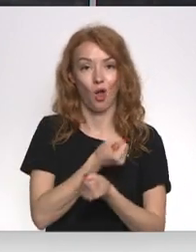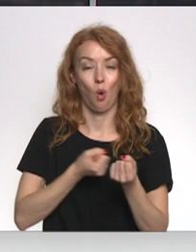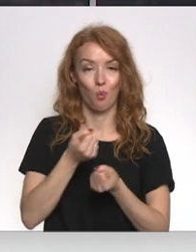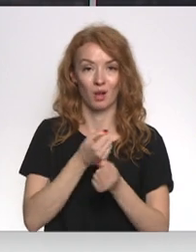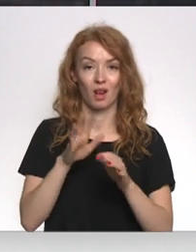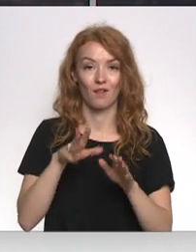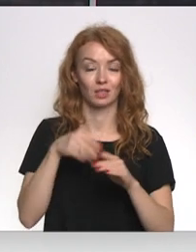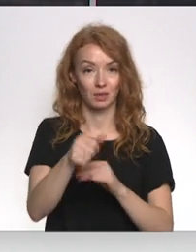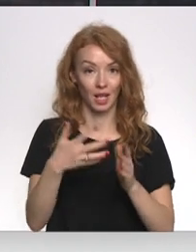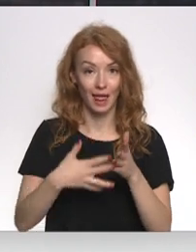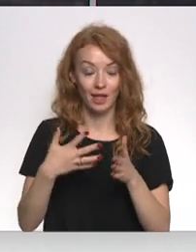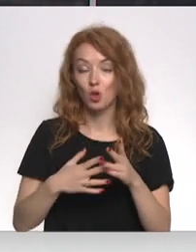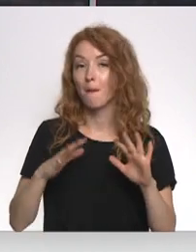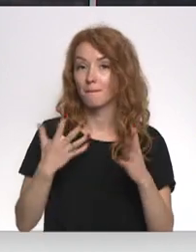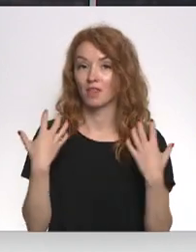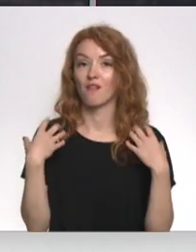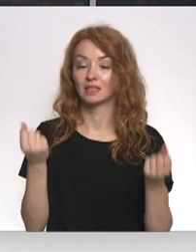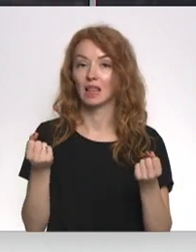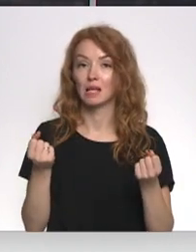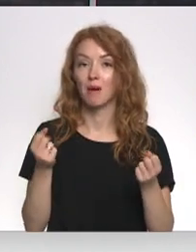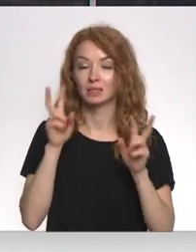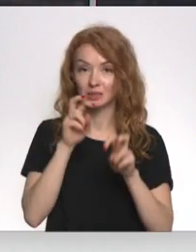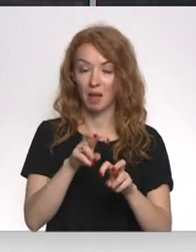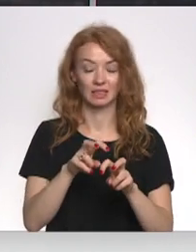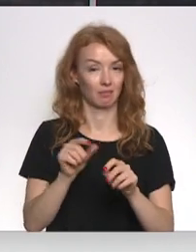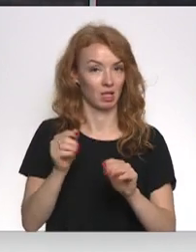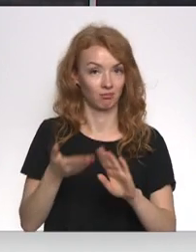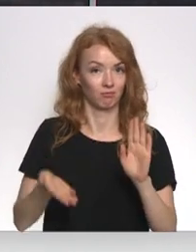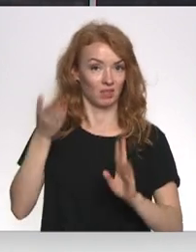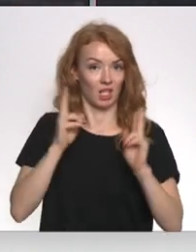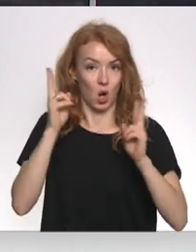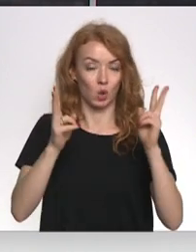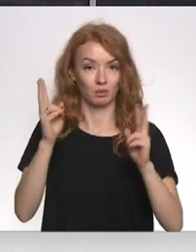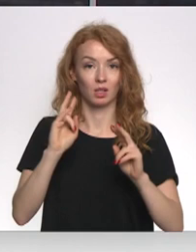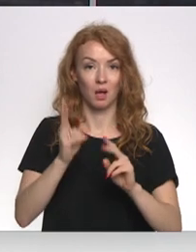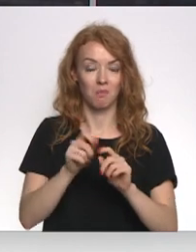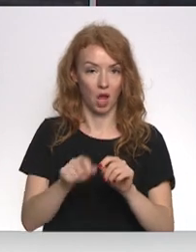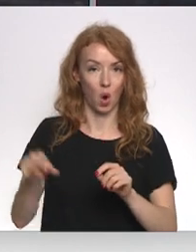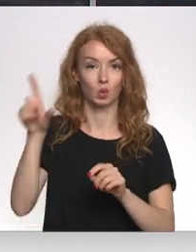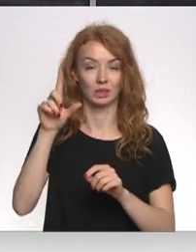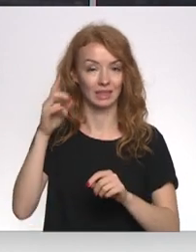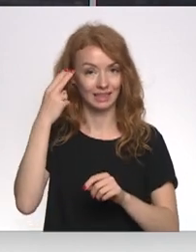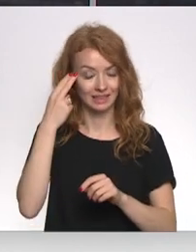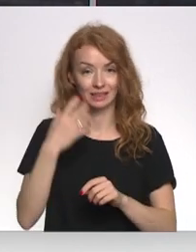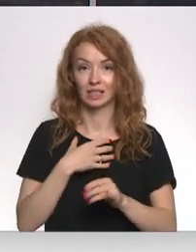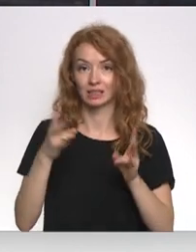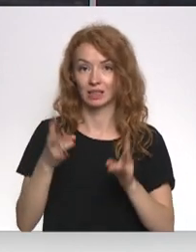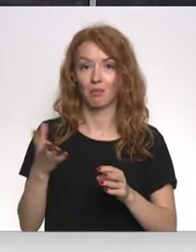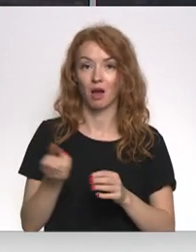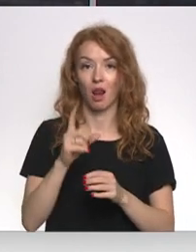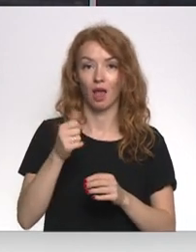Reķiņu samaksāja tikmēr Veselības inspekcija ceļa trauksmi, ka turpmāk krietni paaugstināsies, risks saslimt ar